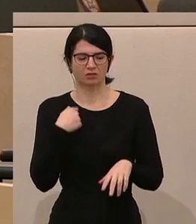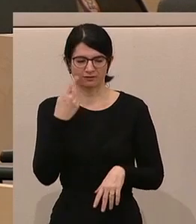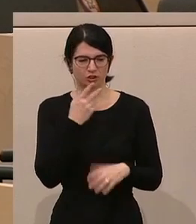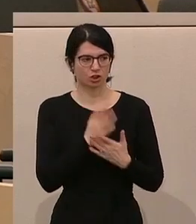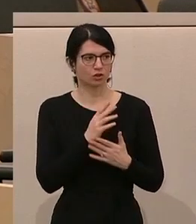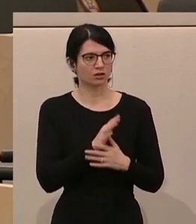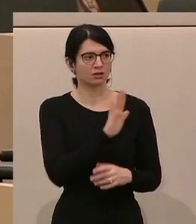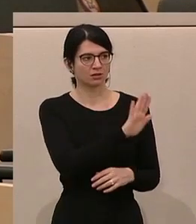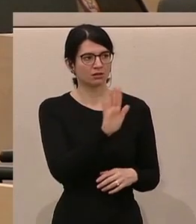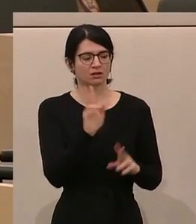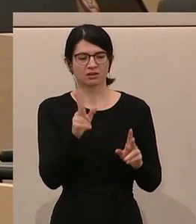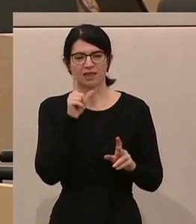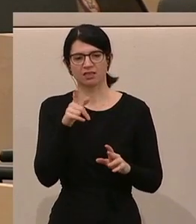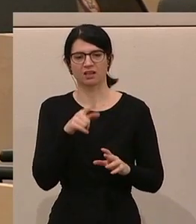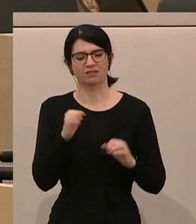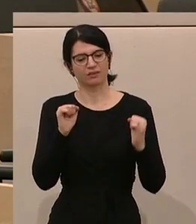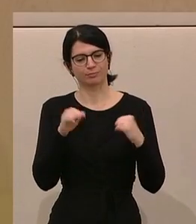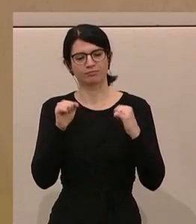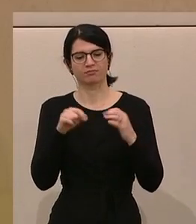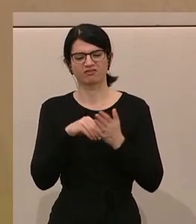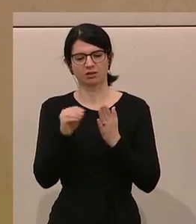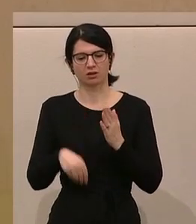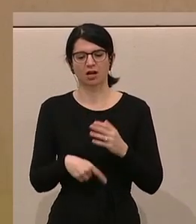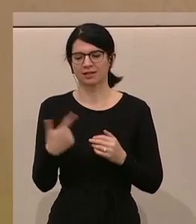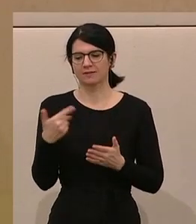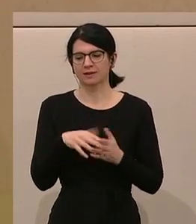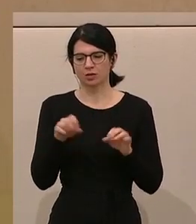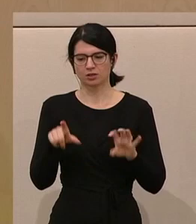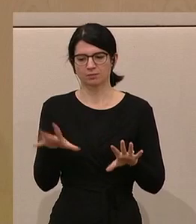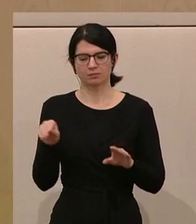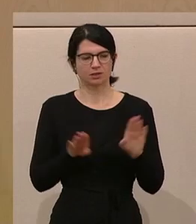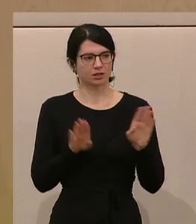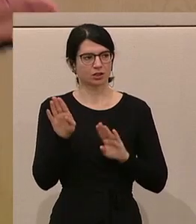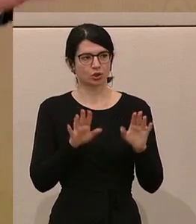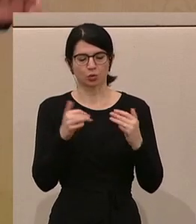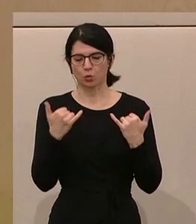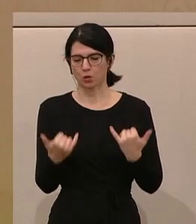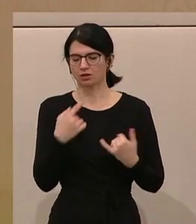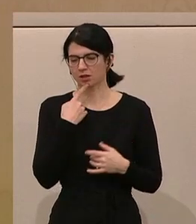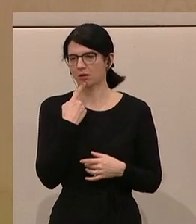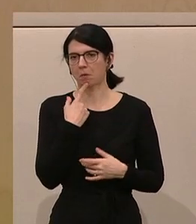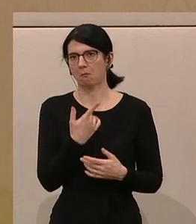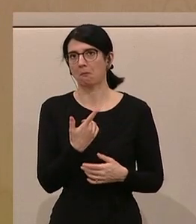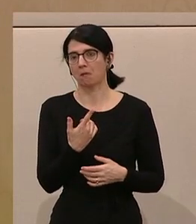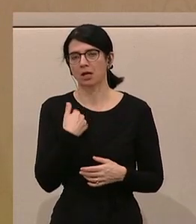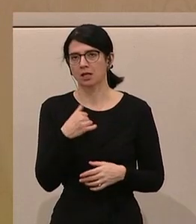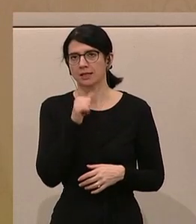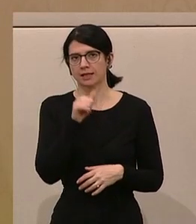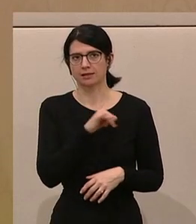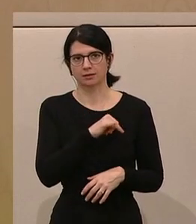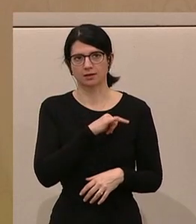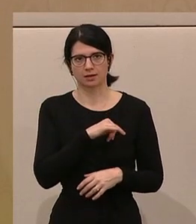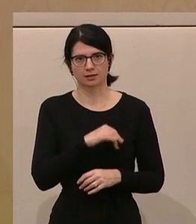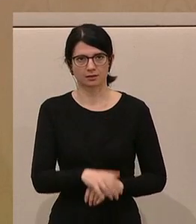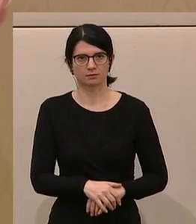ihr nämlich nicht paktfähig seid. Ihr habt 2017 hier mitgestimmt und heute sagt ihr, das interessiert euch